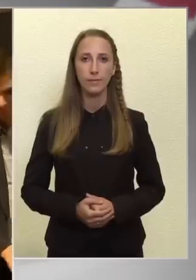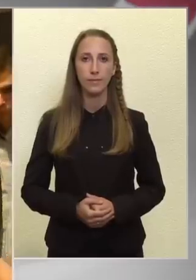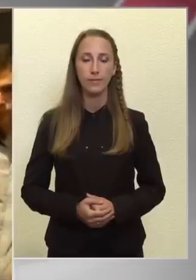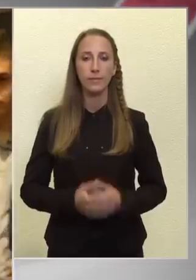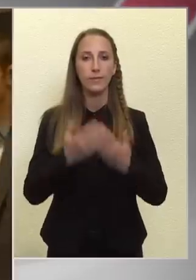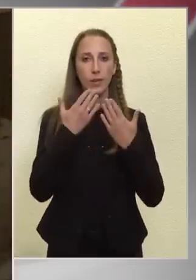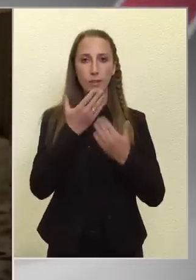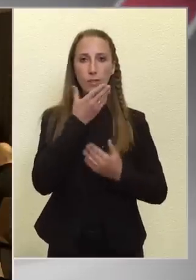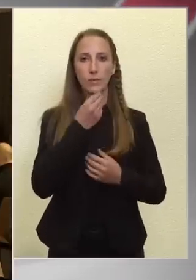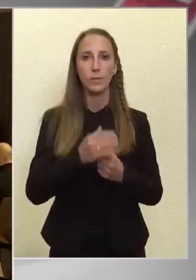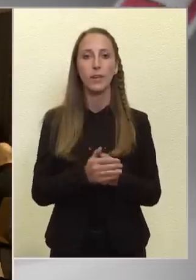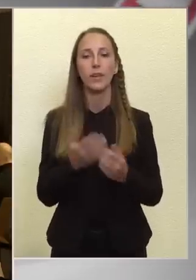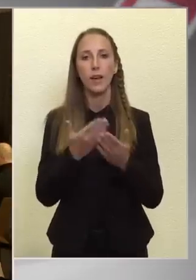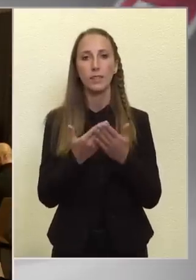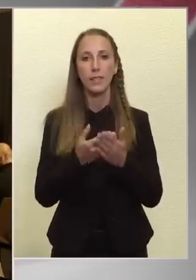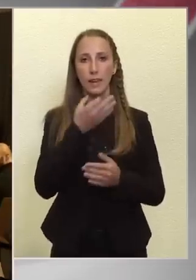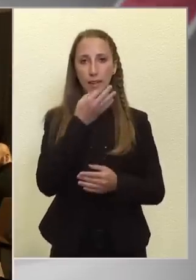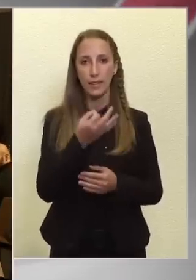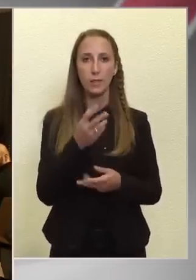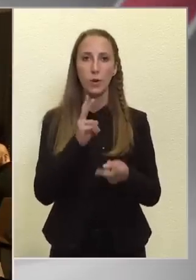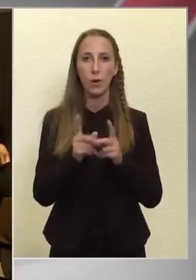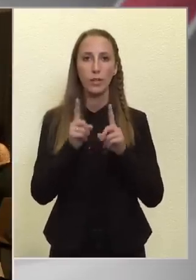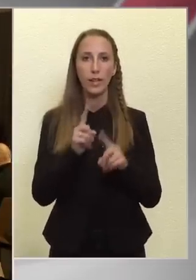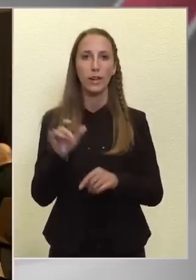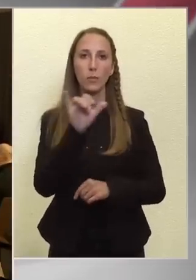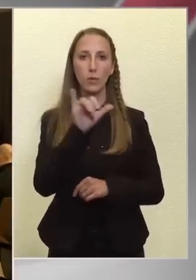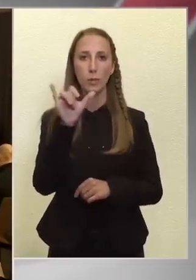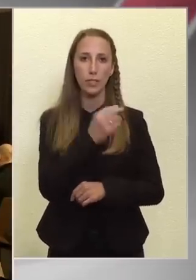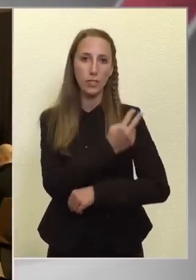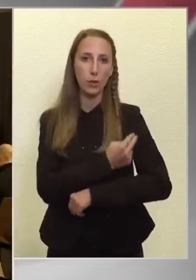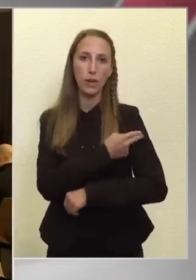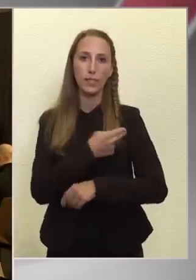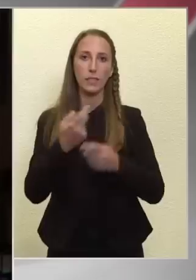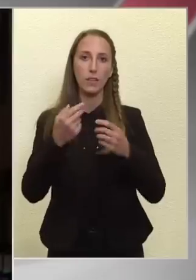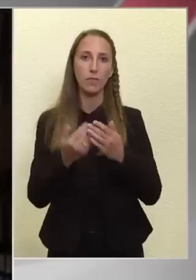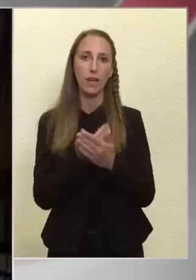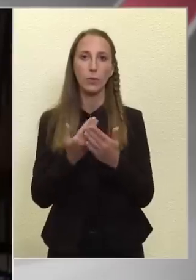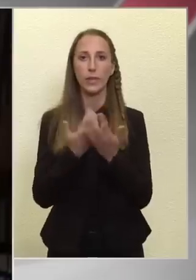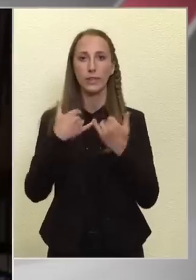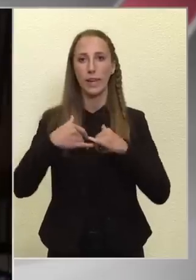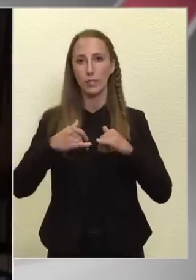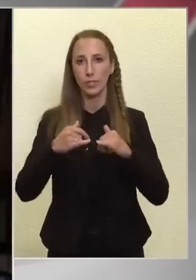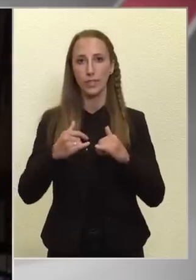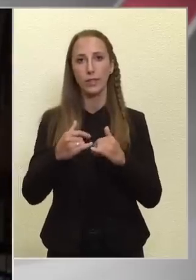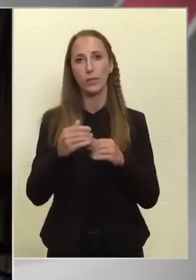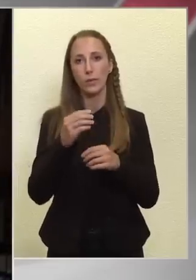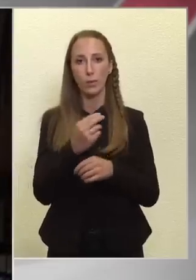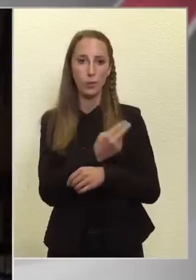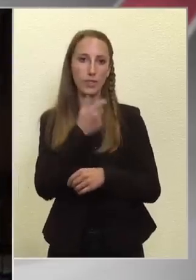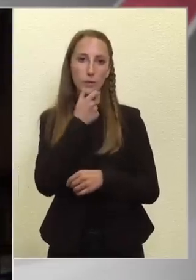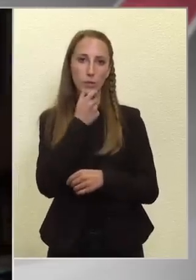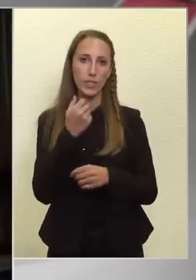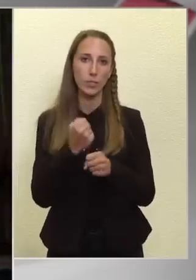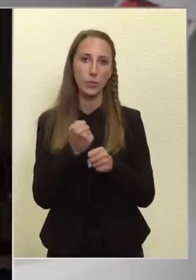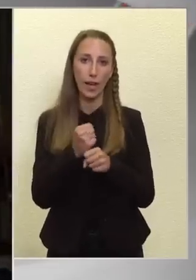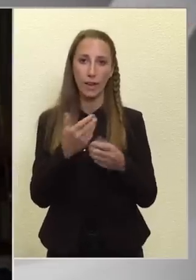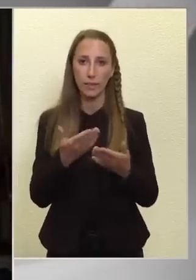Köszönöm szépen. Az lenne a kérdésem, hogy hogy állnak a budapesti kórházak felújítási korszerűsítési munkálatai. Köszönöm.